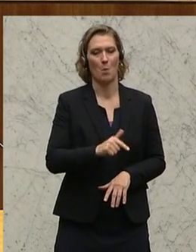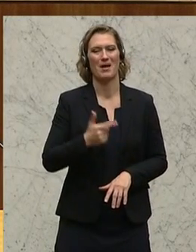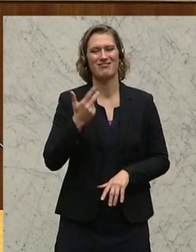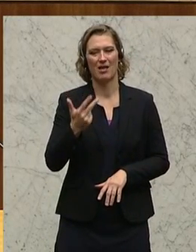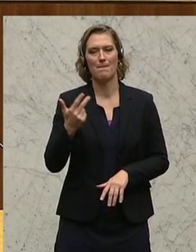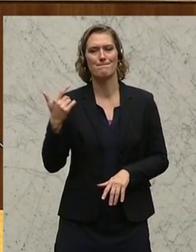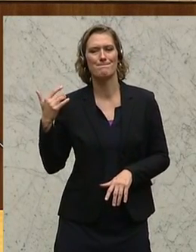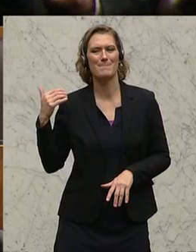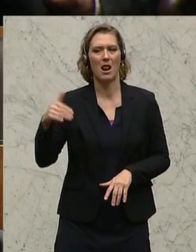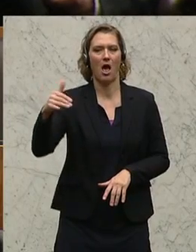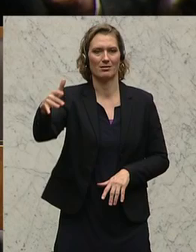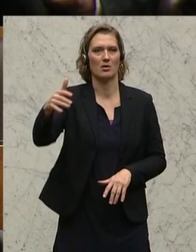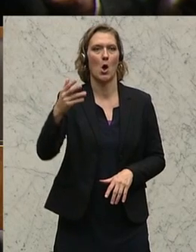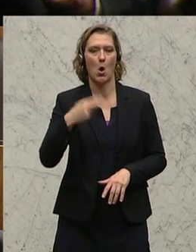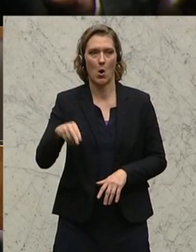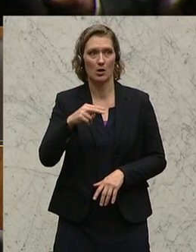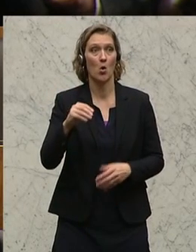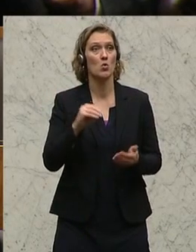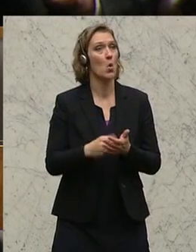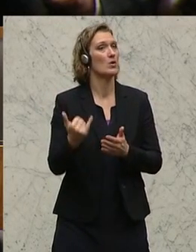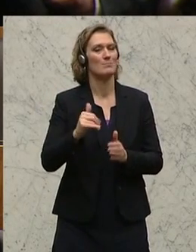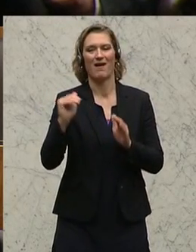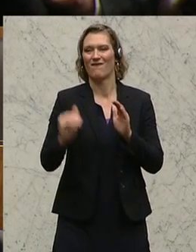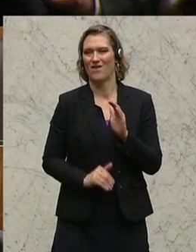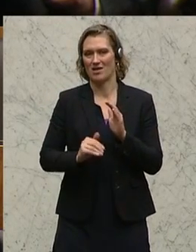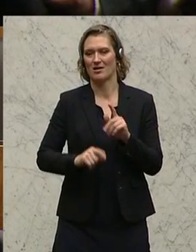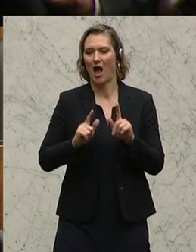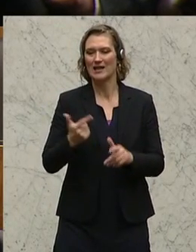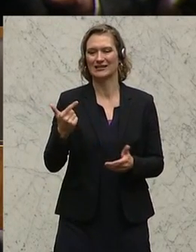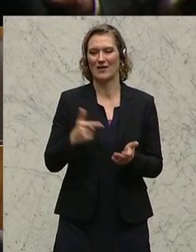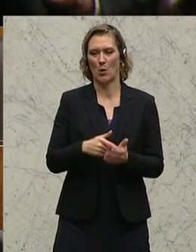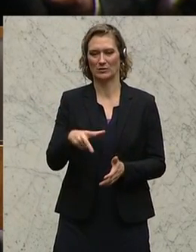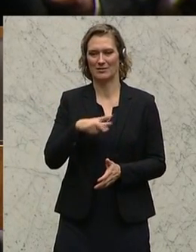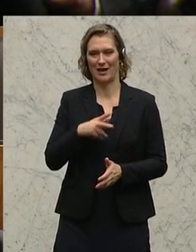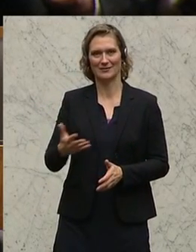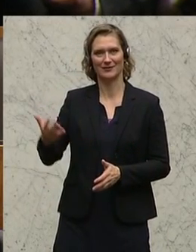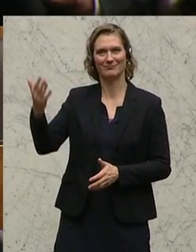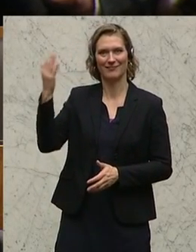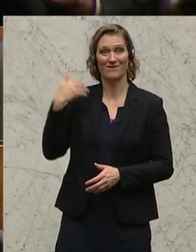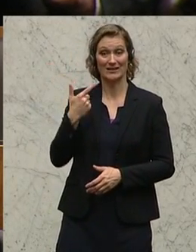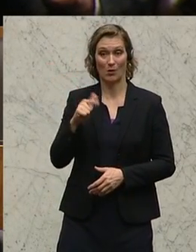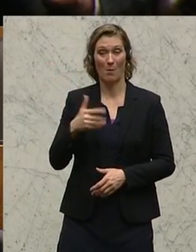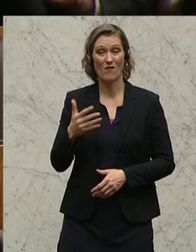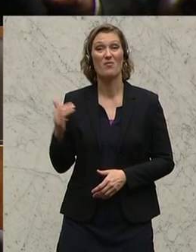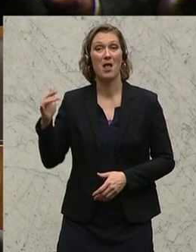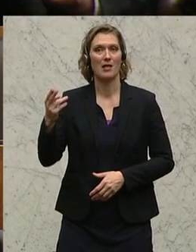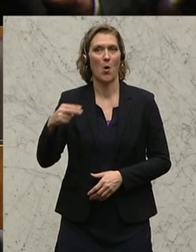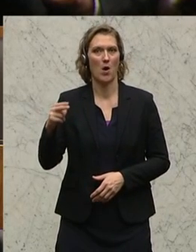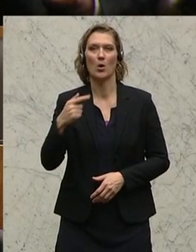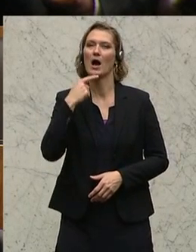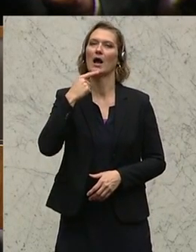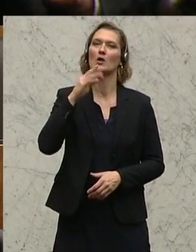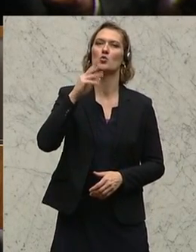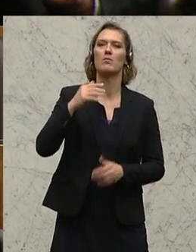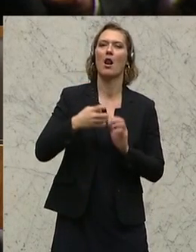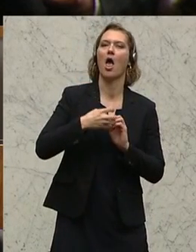Milliarden Euro ist immer noch unter dem Budget des Jahres 2013, nämlich von 2,5 Milliarden Euro. Also hier von einer